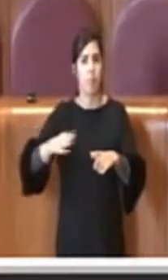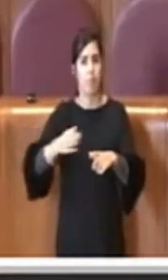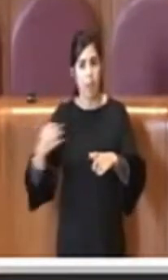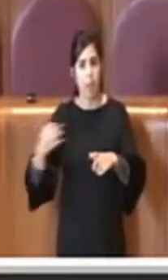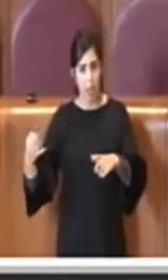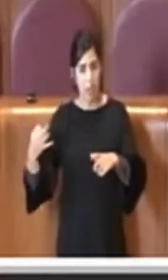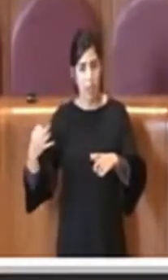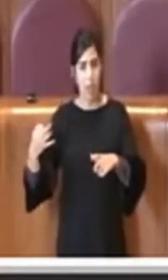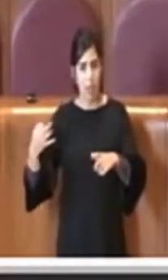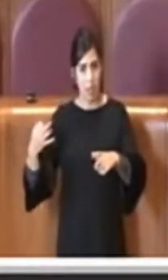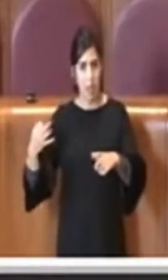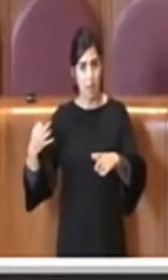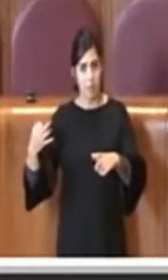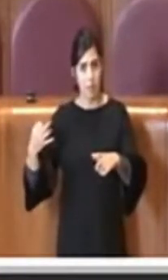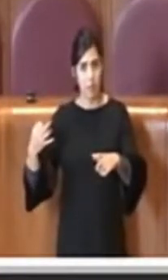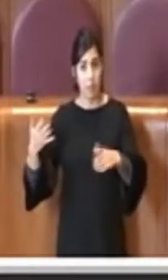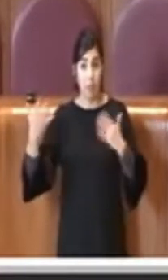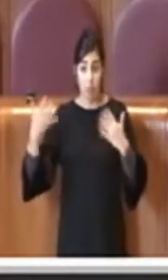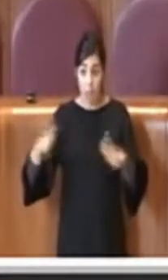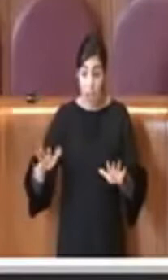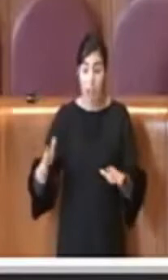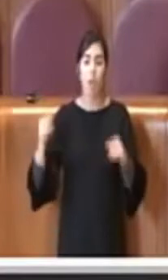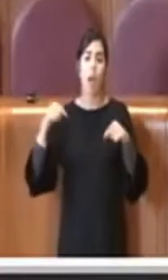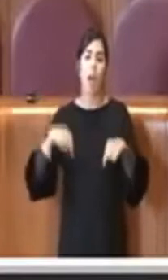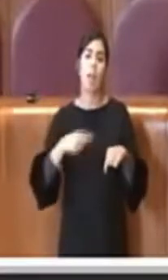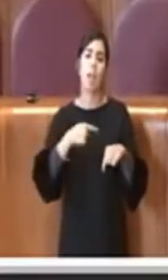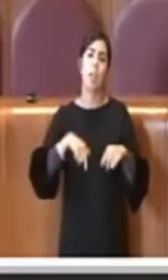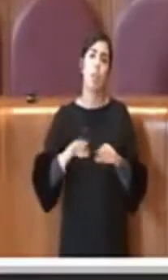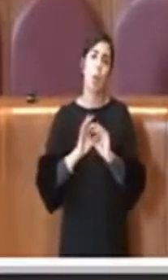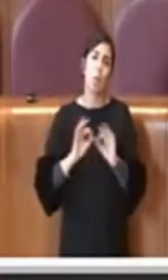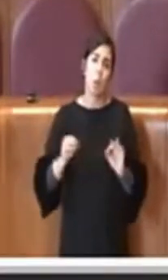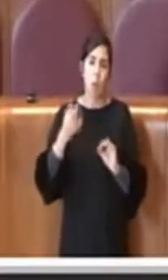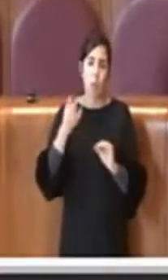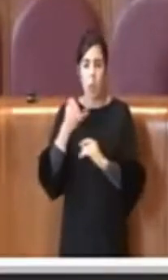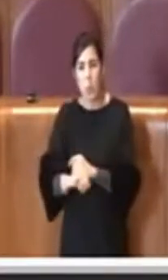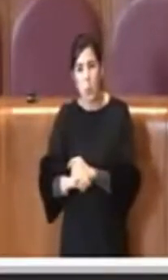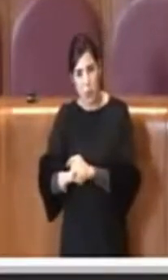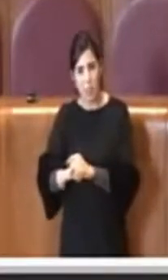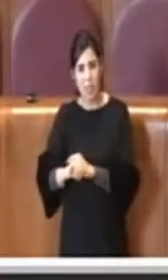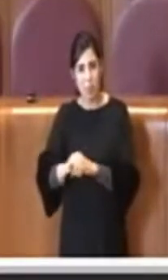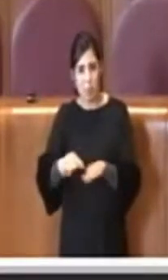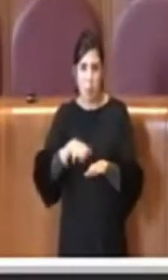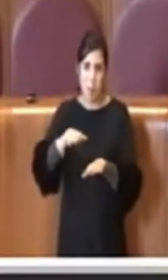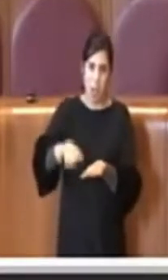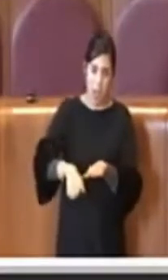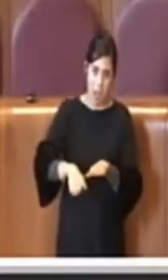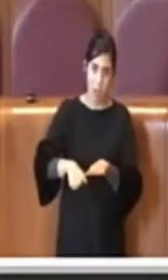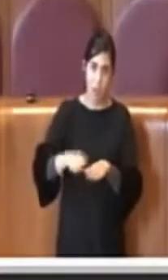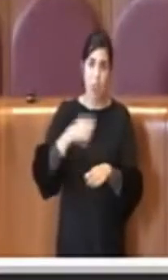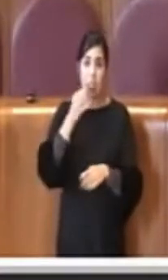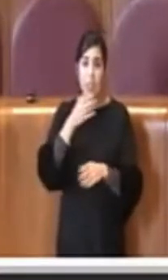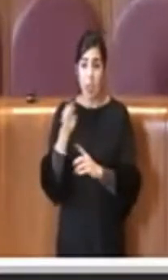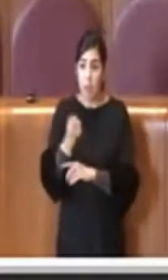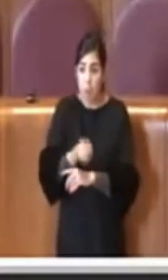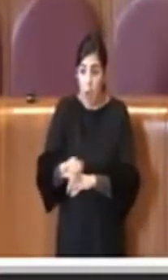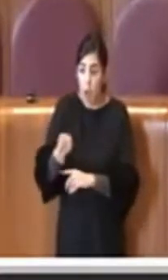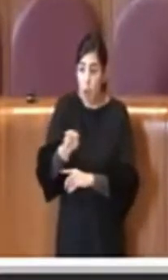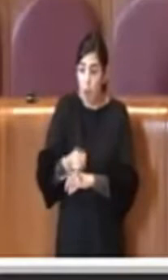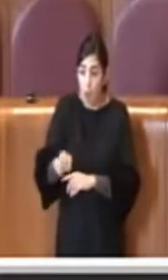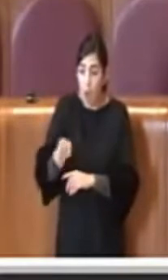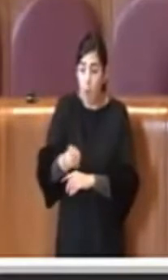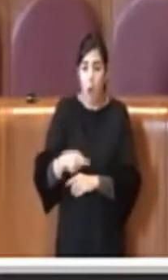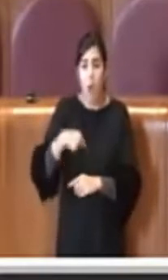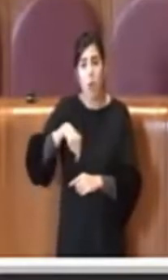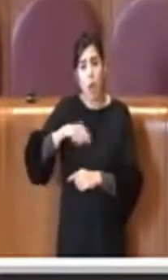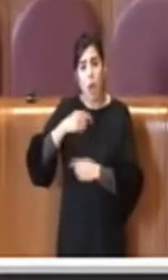ma con una buca. Abbiamo ricoperto la buca e adesso siamo pronti finalmente per l'ultimo passaggio. Quindi siamo andati mano a mano avanti per